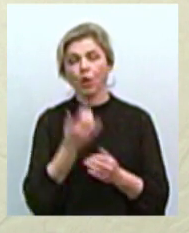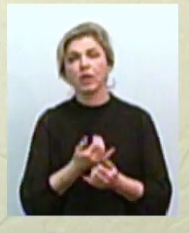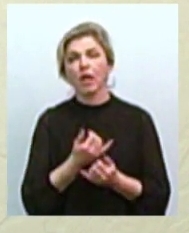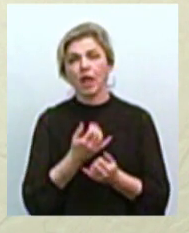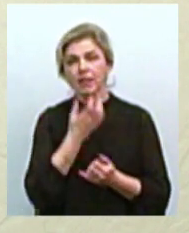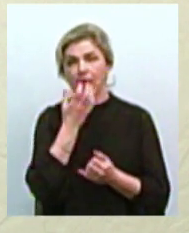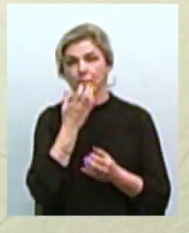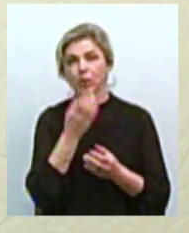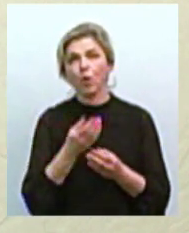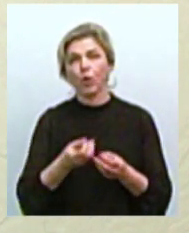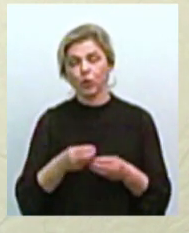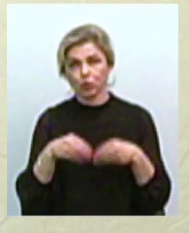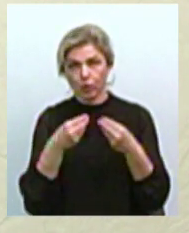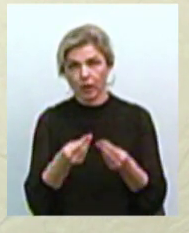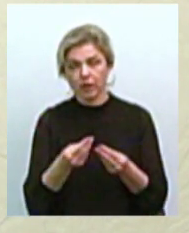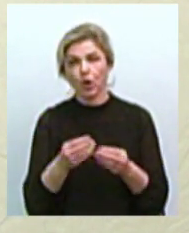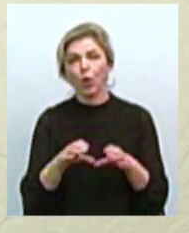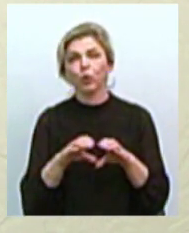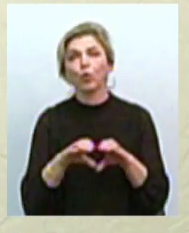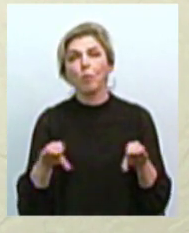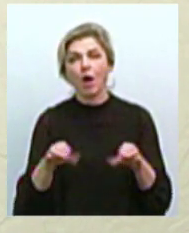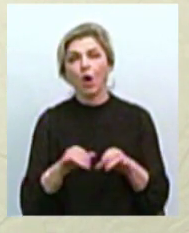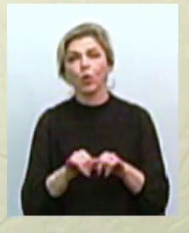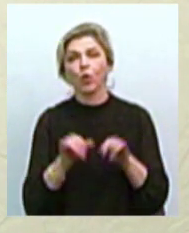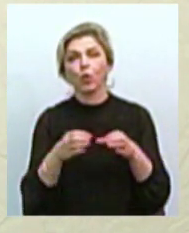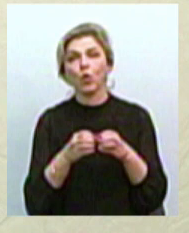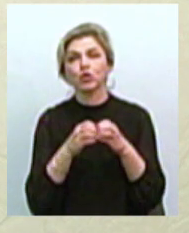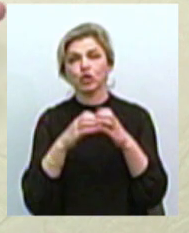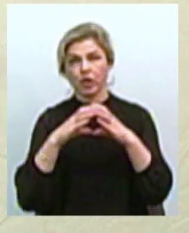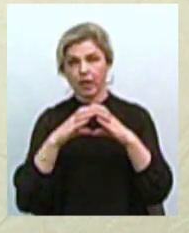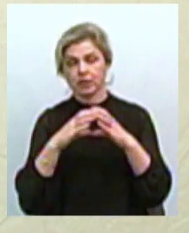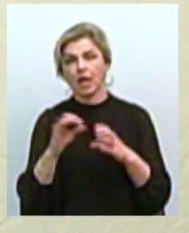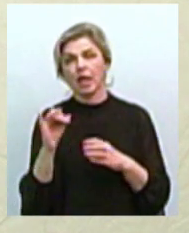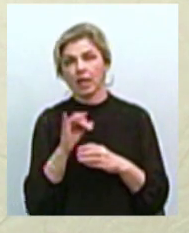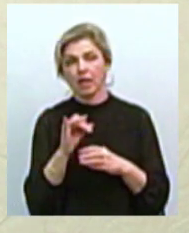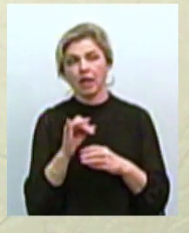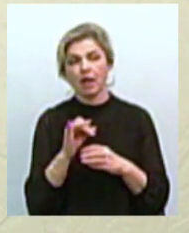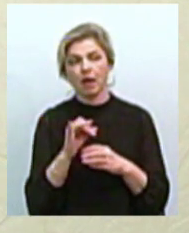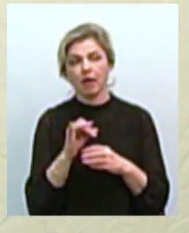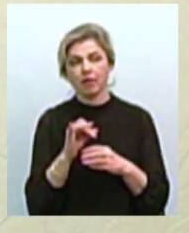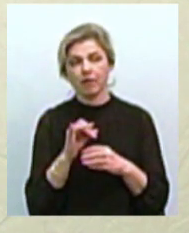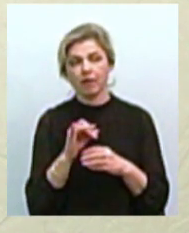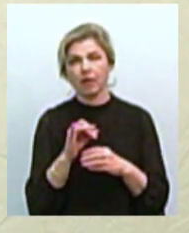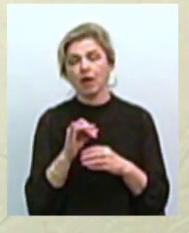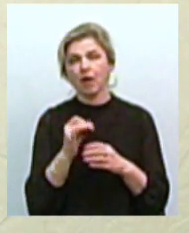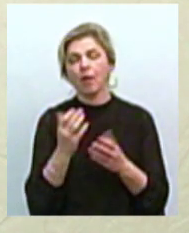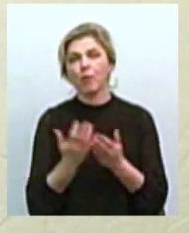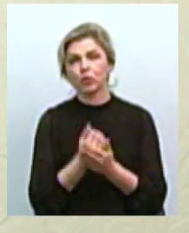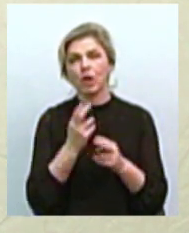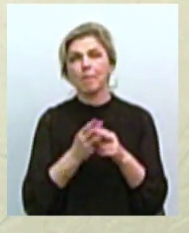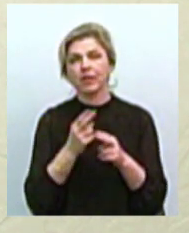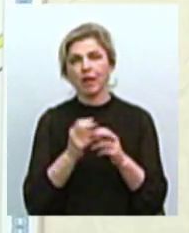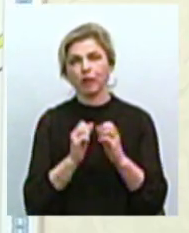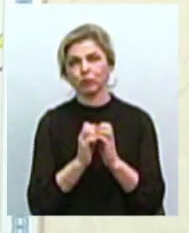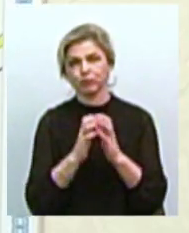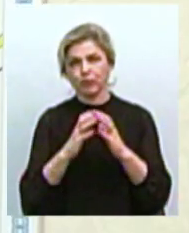носій, розширюється труба і, звісно, відбуваються фізичні процеси розширення металу, від